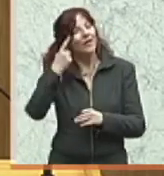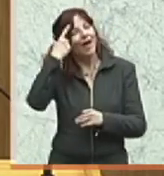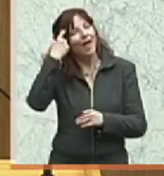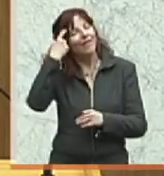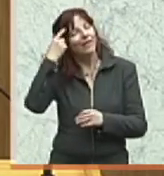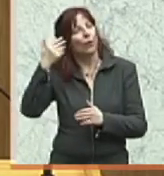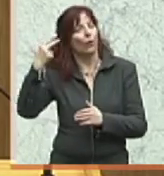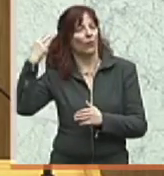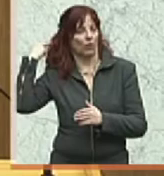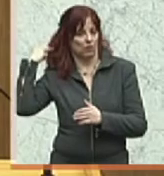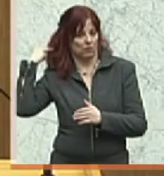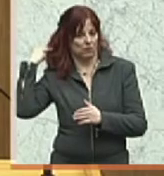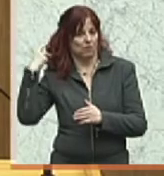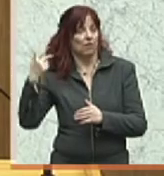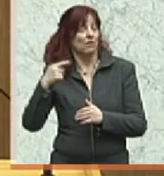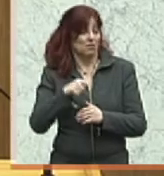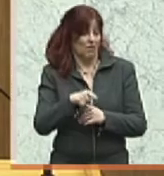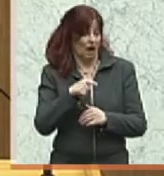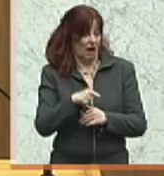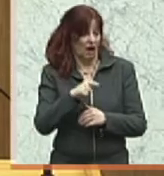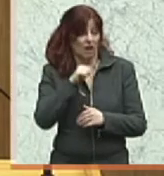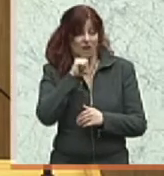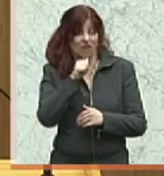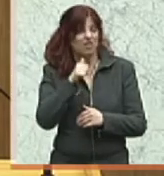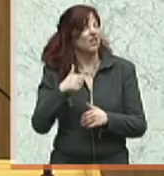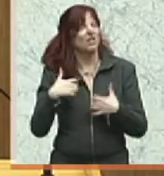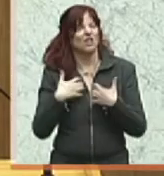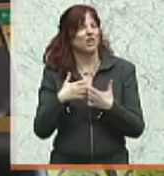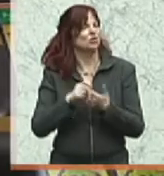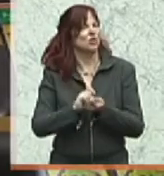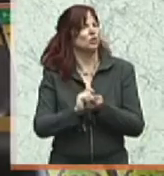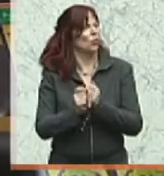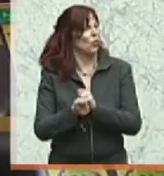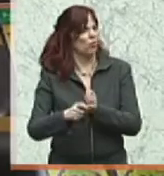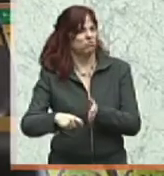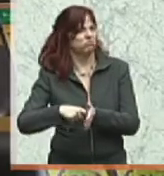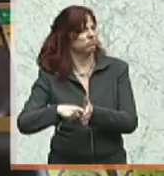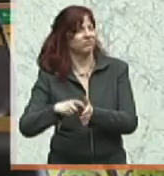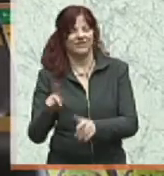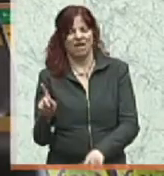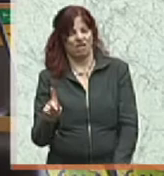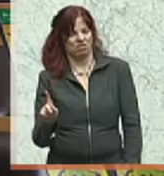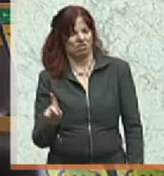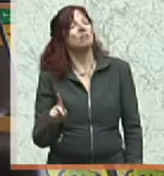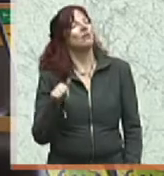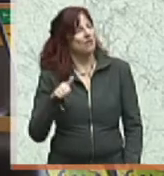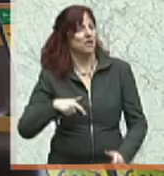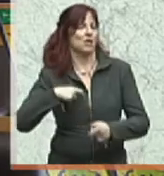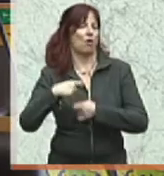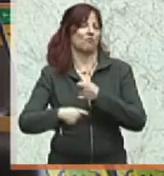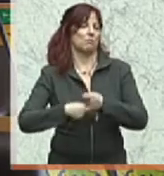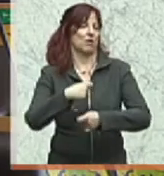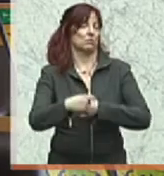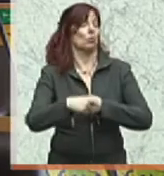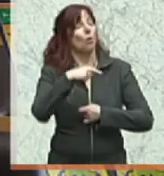was wir hier betreiben, Kollege Fichtenbauer. Nein, es ist Aufarbeitung und es ist insofern ein historisches Gesetz,